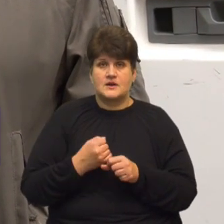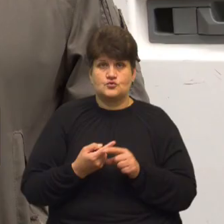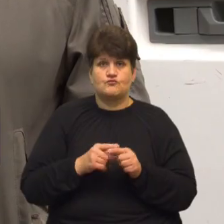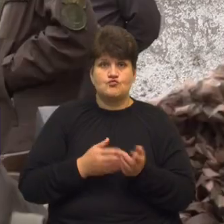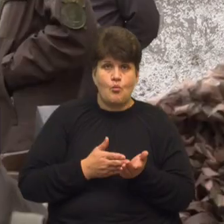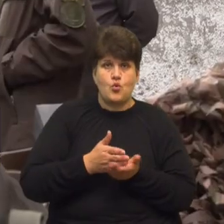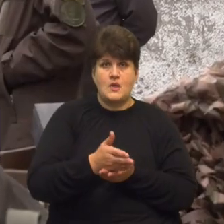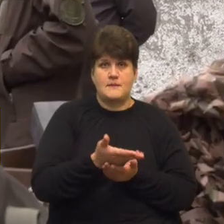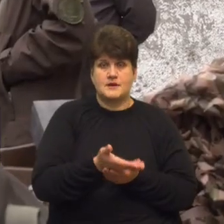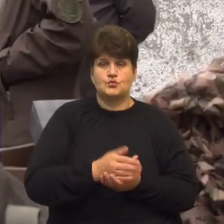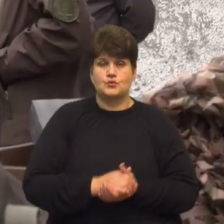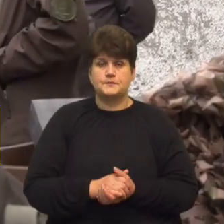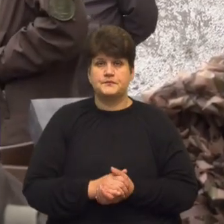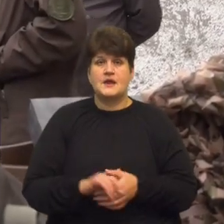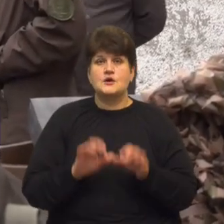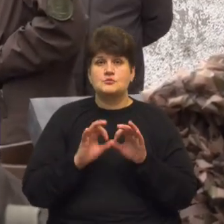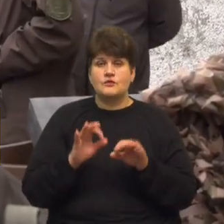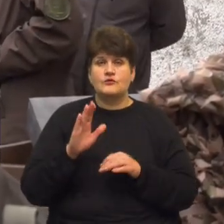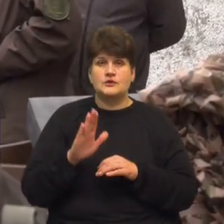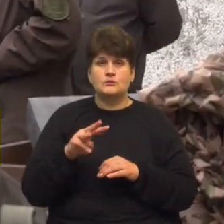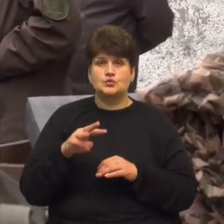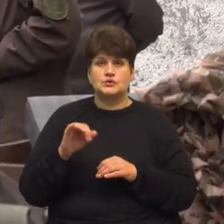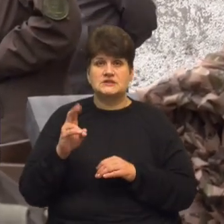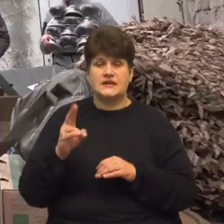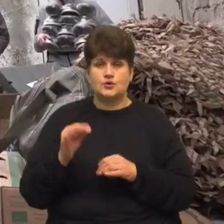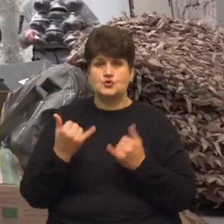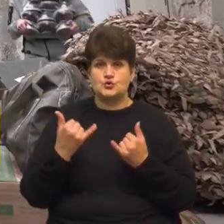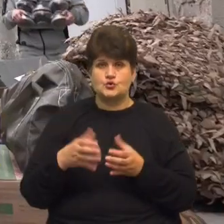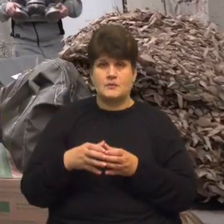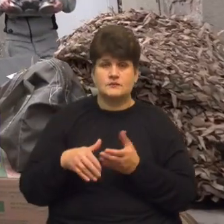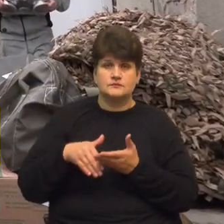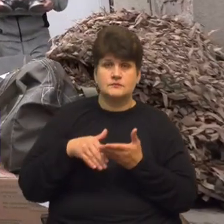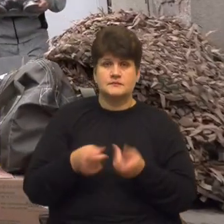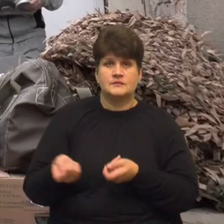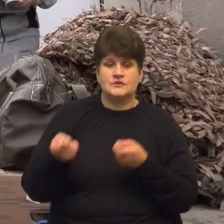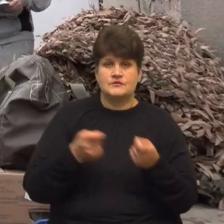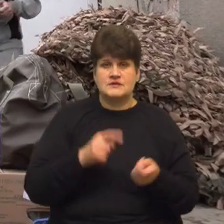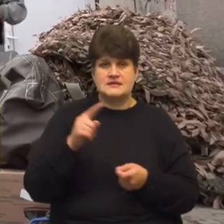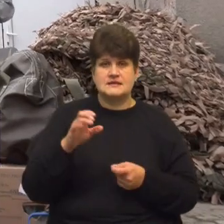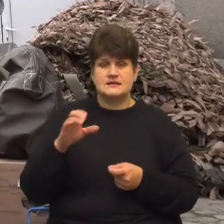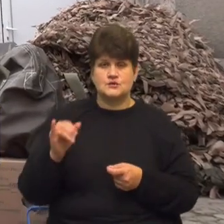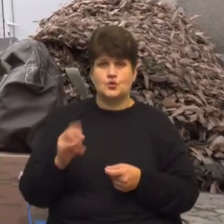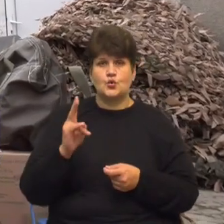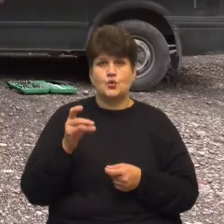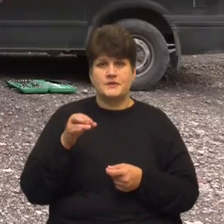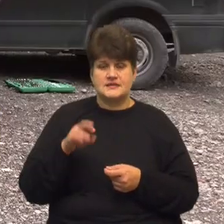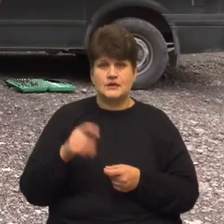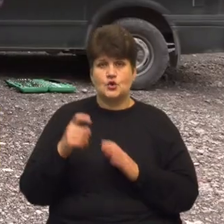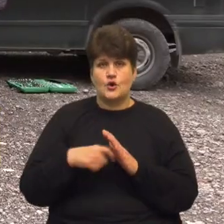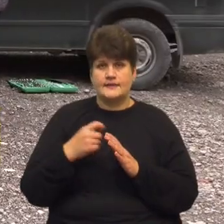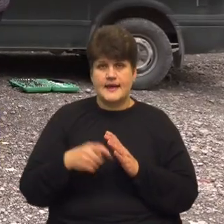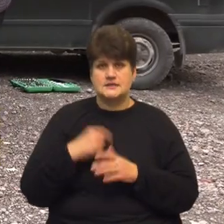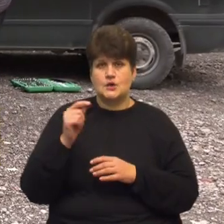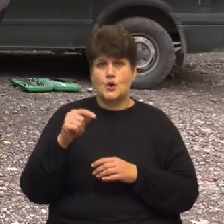напрямку. Як розповів Володимир Мосейко, сьогоднішню партію допомоги доставлять для підрозділів ЗСУ на Куп'янський, Донецький і Луганський напрямки.